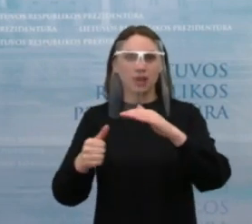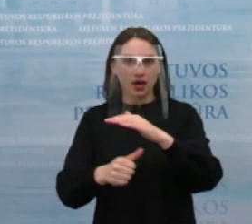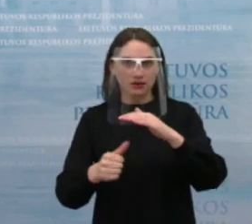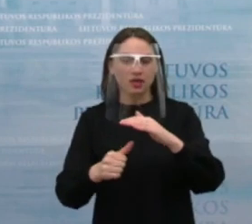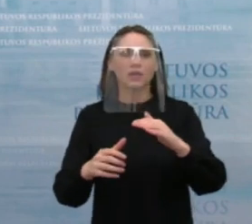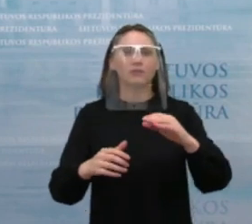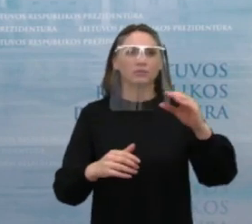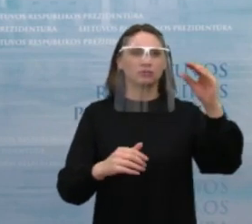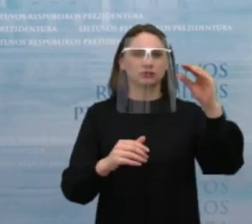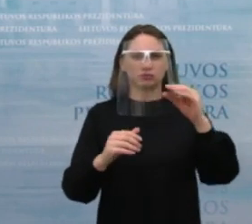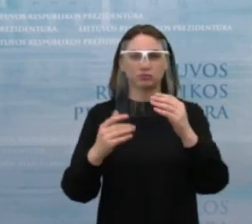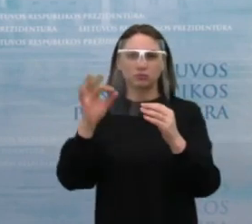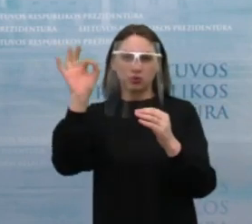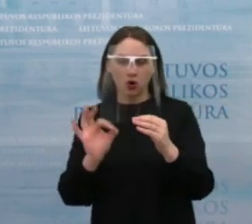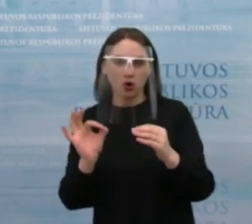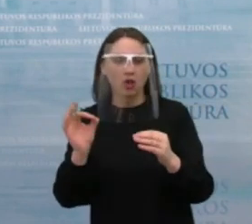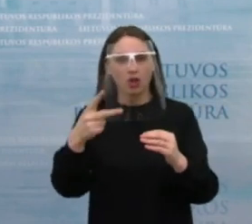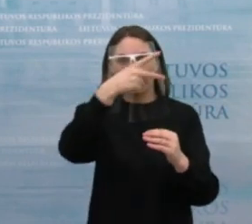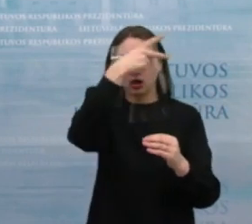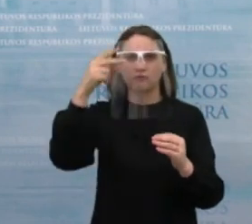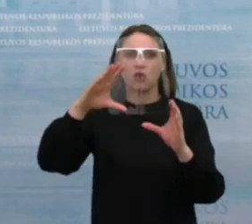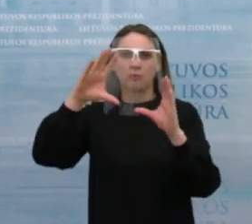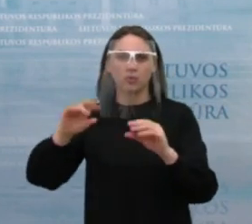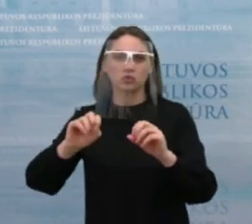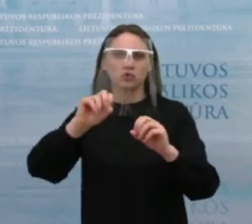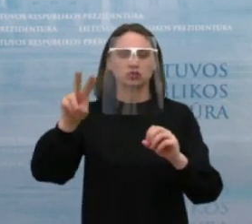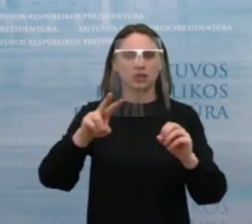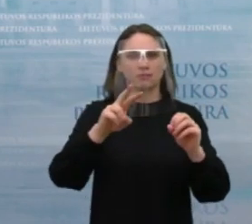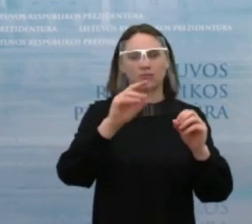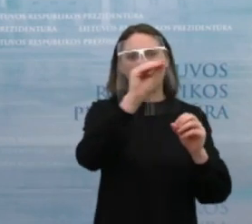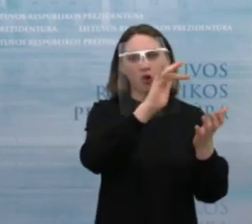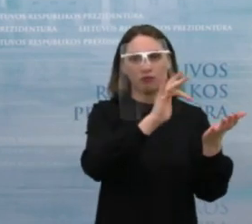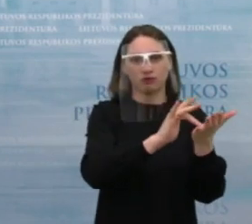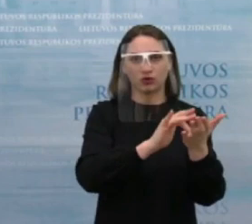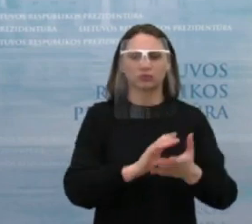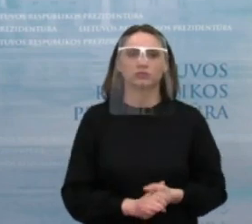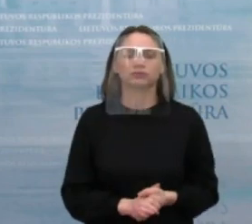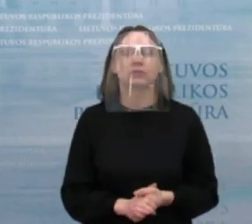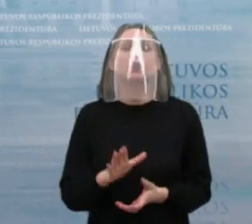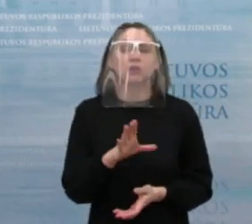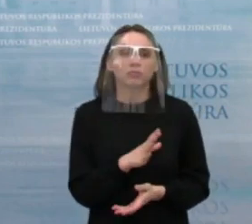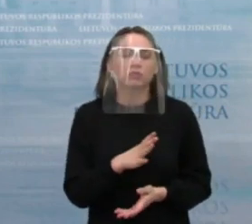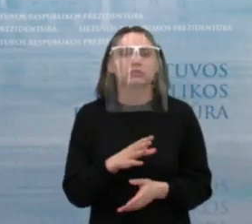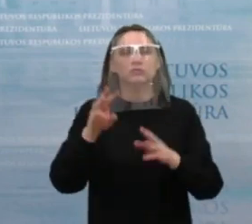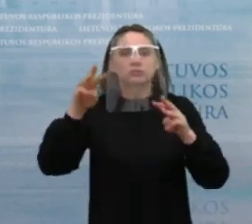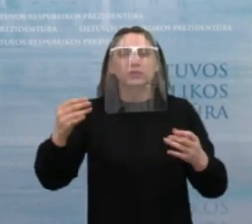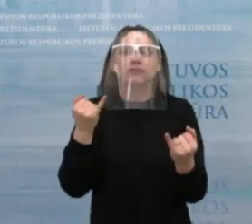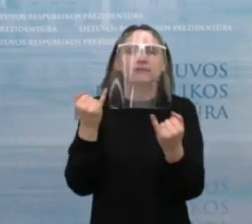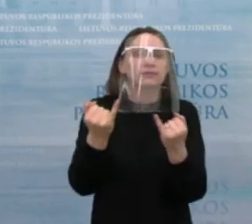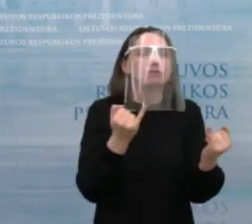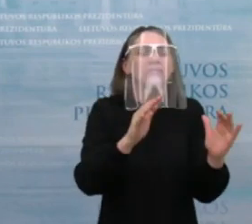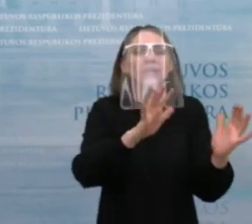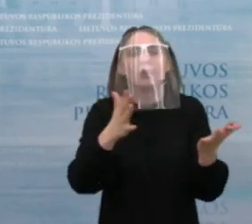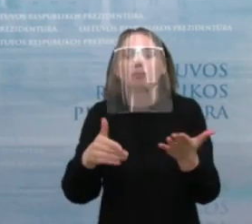vidutiniškai ES. Na ir buvo aptarta su ministre visas pluoštas priemonių, kurios galėtų padėti